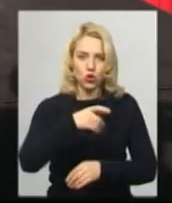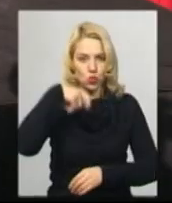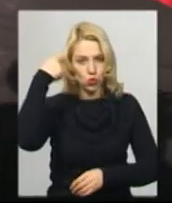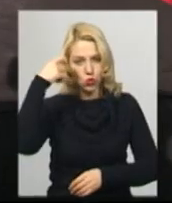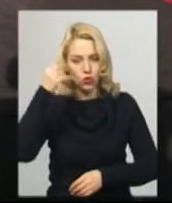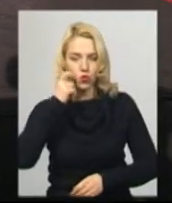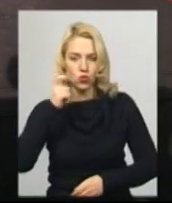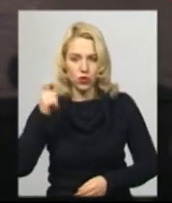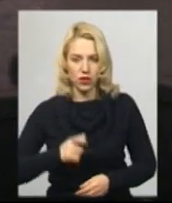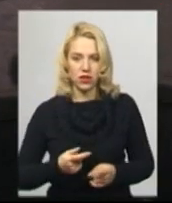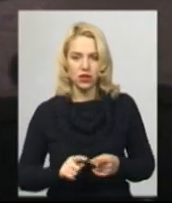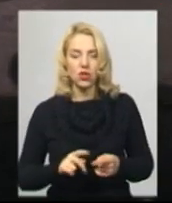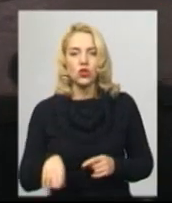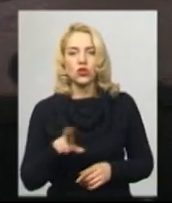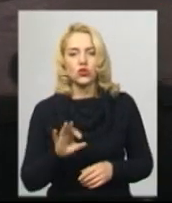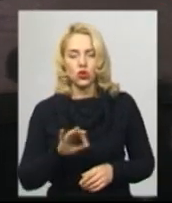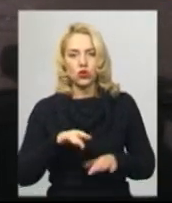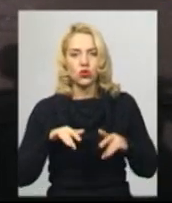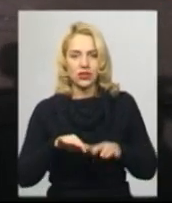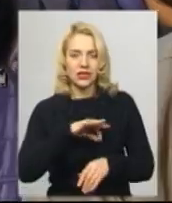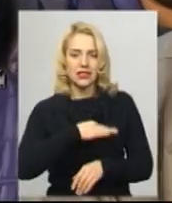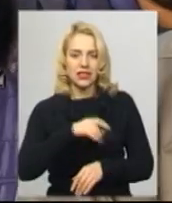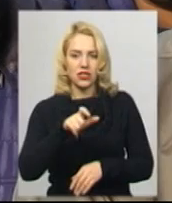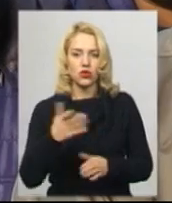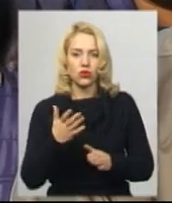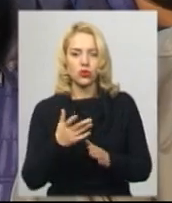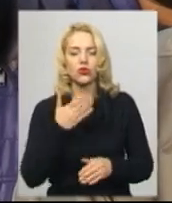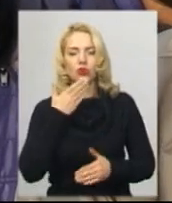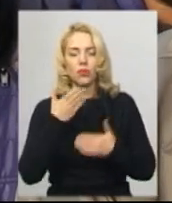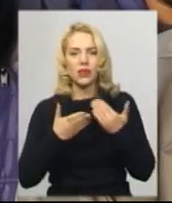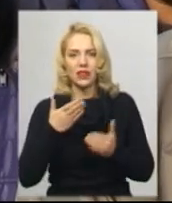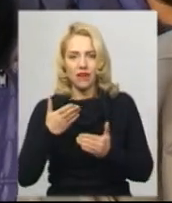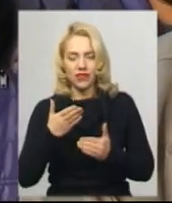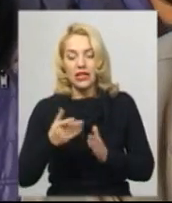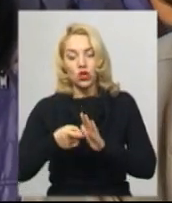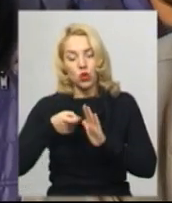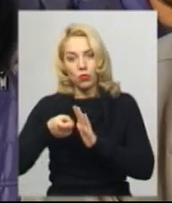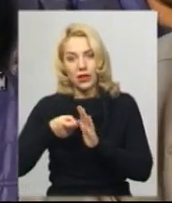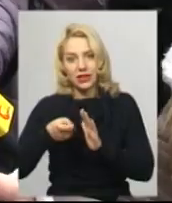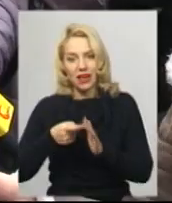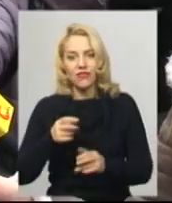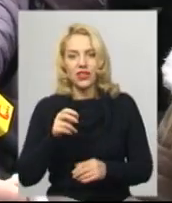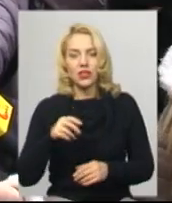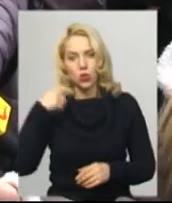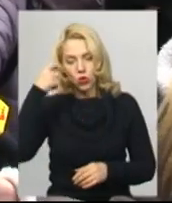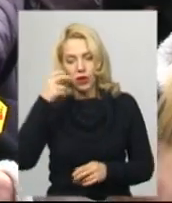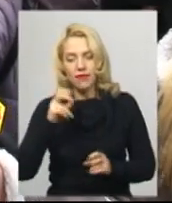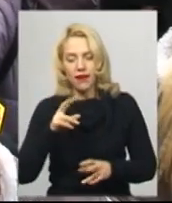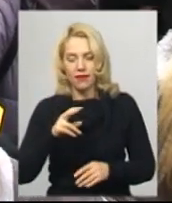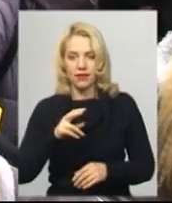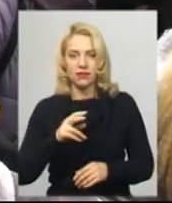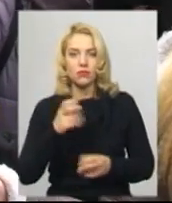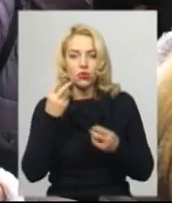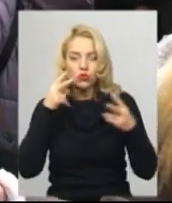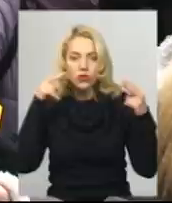Україна. Щодо дій слідчого, котрий, за словами матері Софійки, допитав громадянина Туреччини як свідкана і учасника ДТП, ініційоване службове